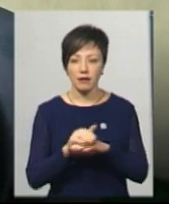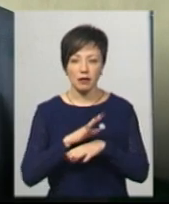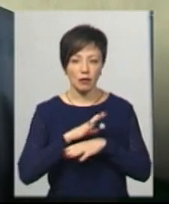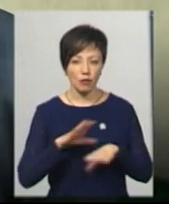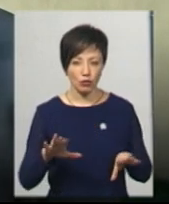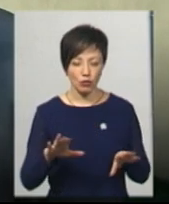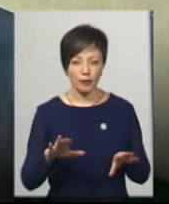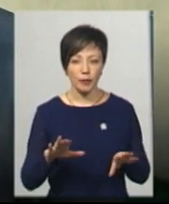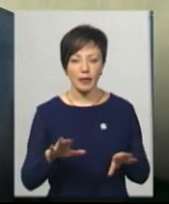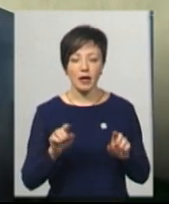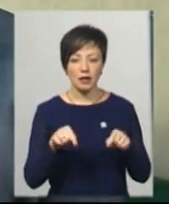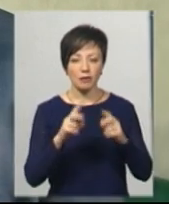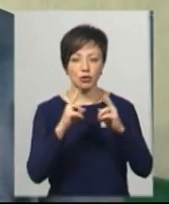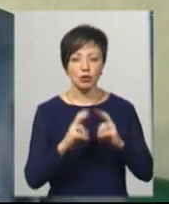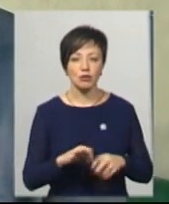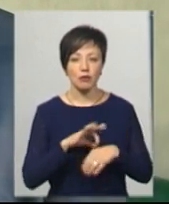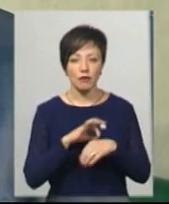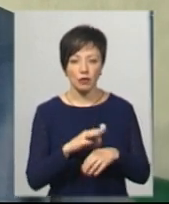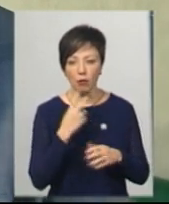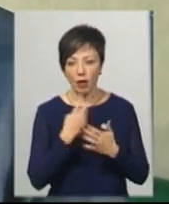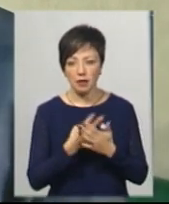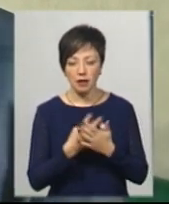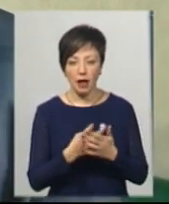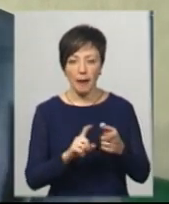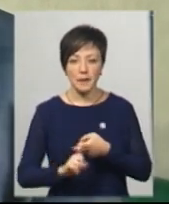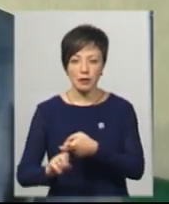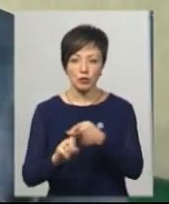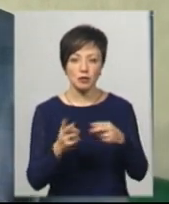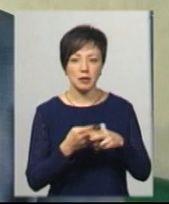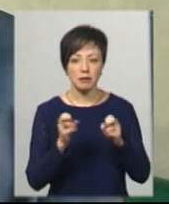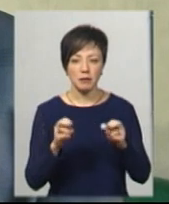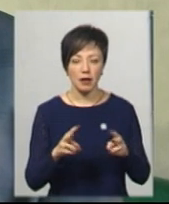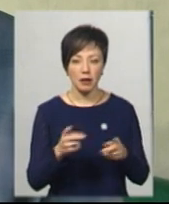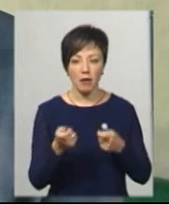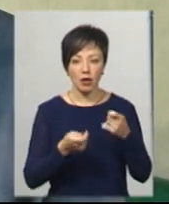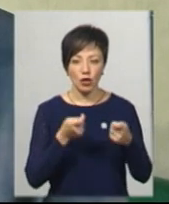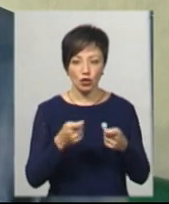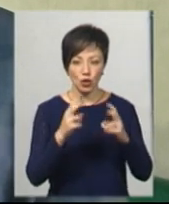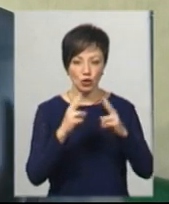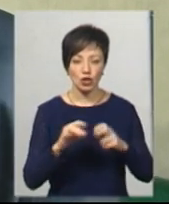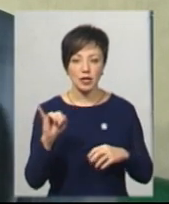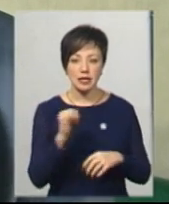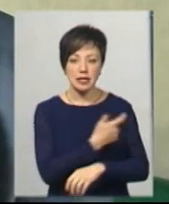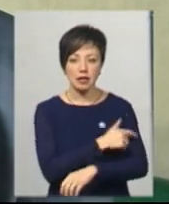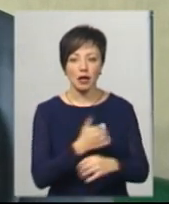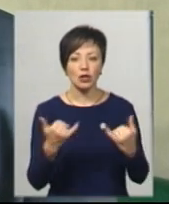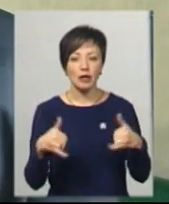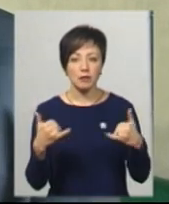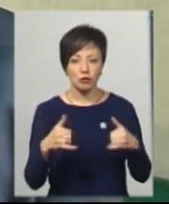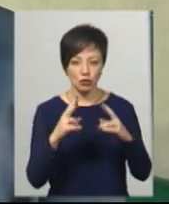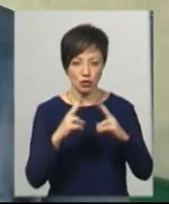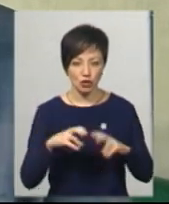було. Причому там дослідження проводилось і по показниках епідемічної безпеки, так звані бактеріологічні дослідження, і санітарно-хімічні